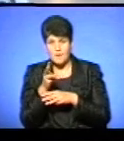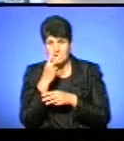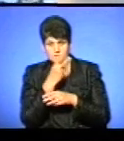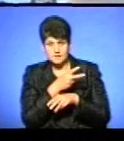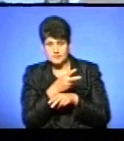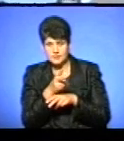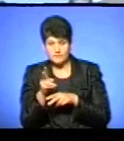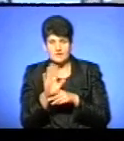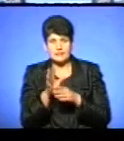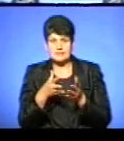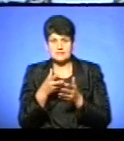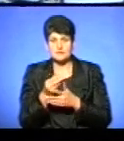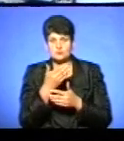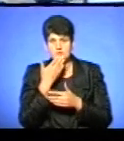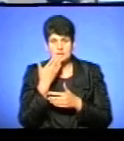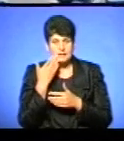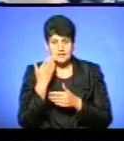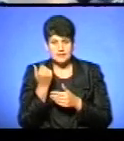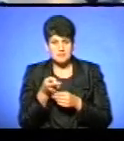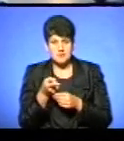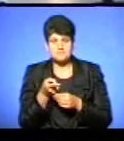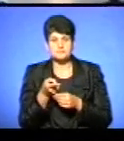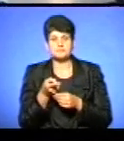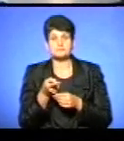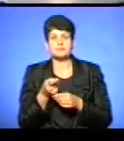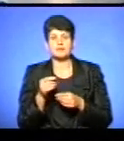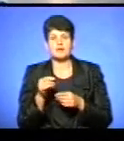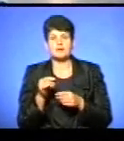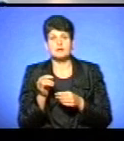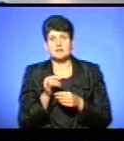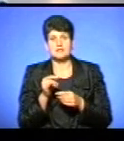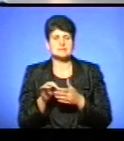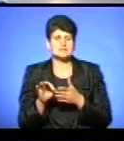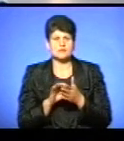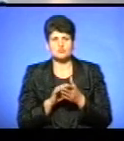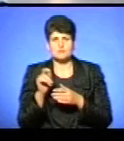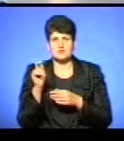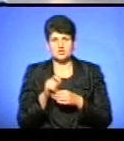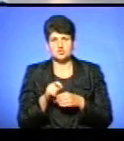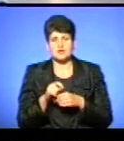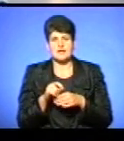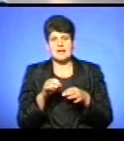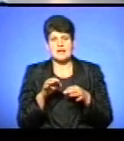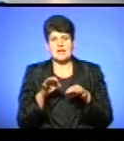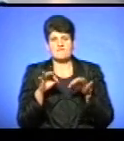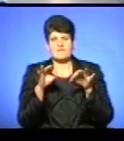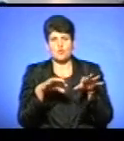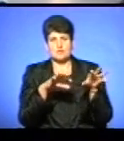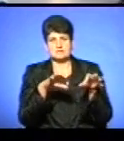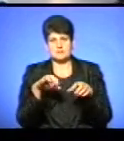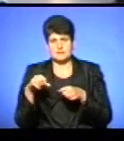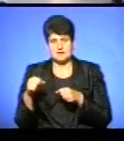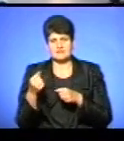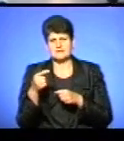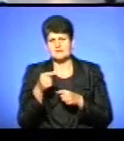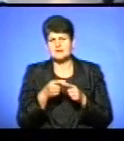на їхній парковці, але не заплатив водій. І тут же приїжджає евакуатор, забираю машину, і це виливається